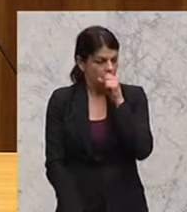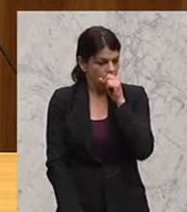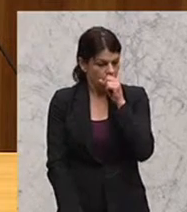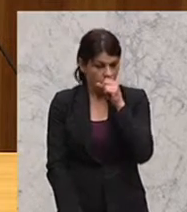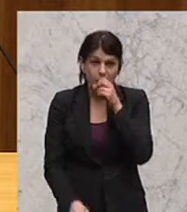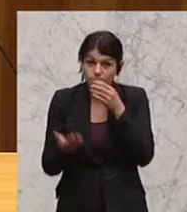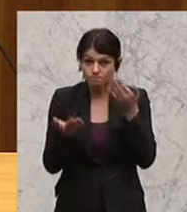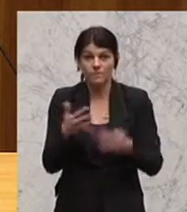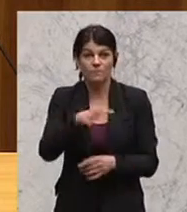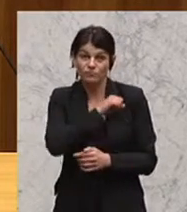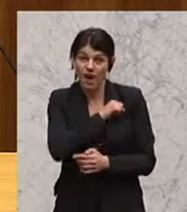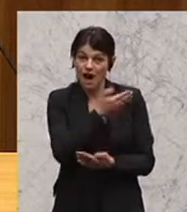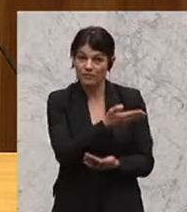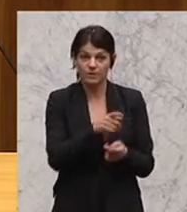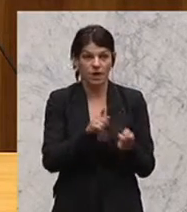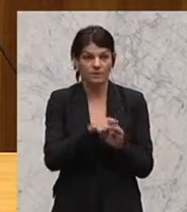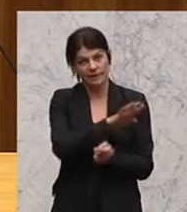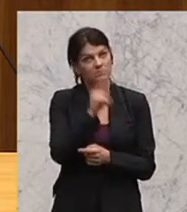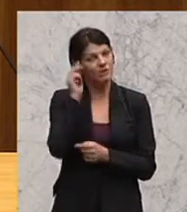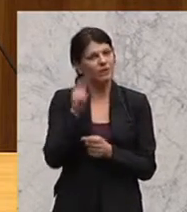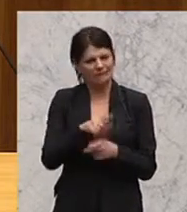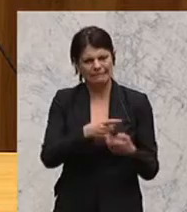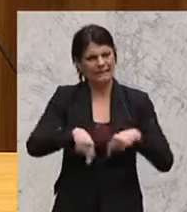vielleicht schaffen Sie noch ein Umdenken in Ihrem Ressort.